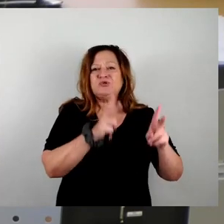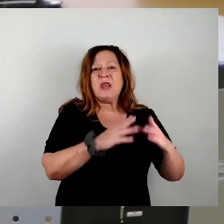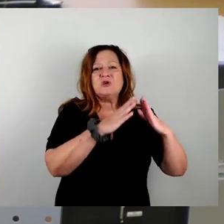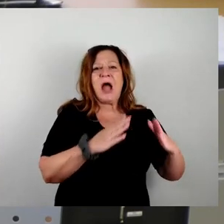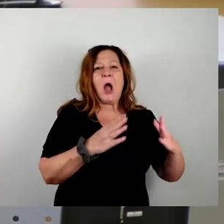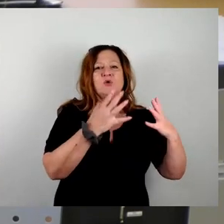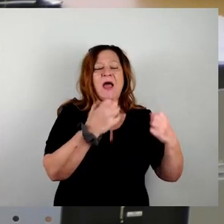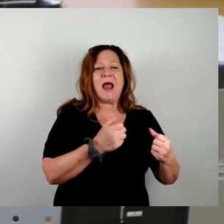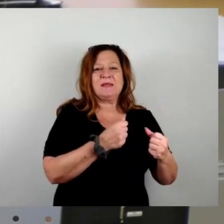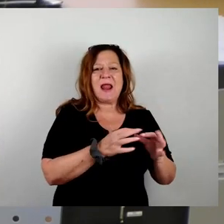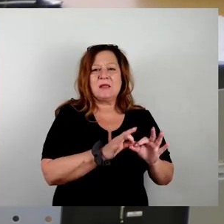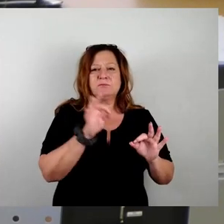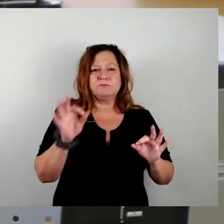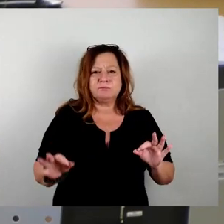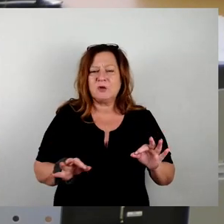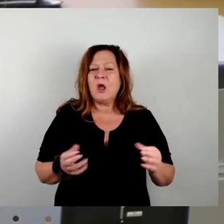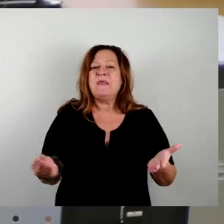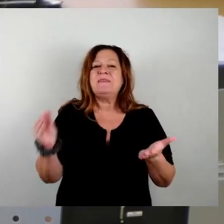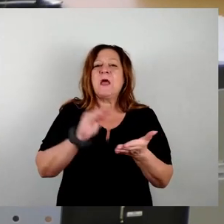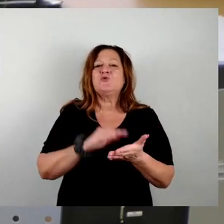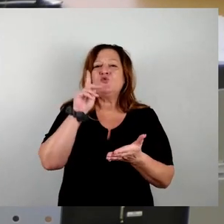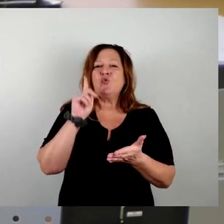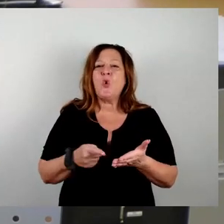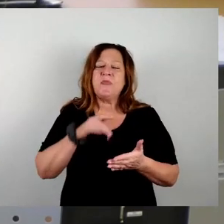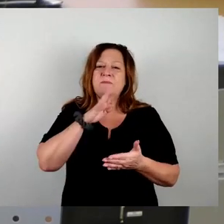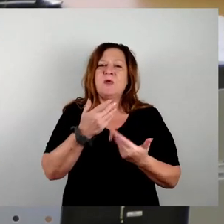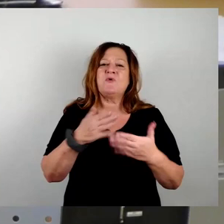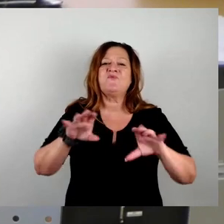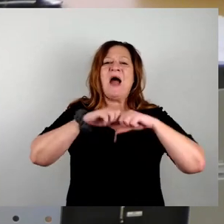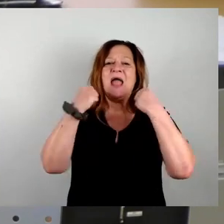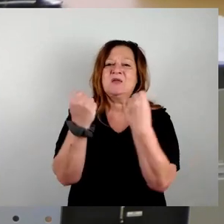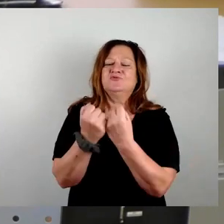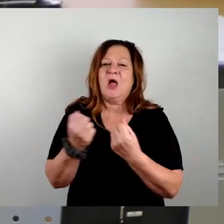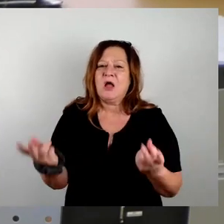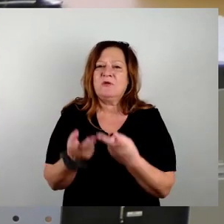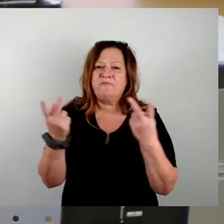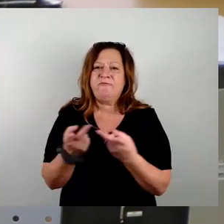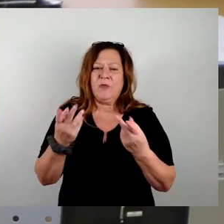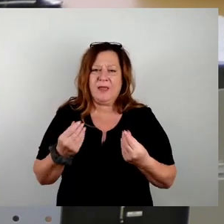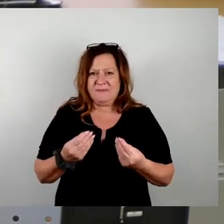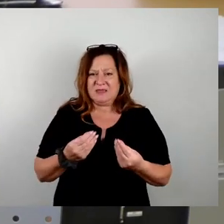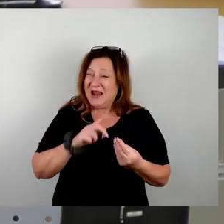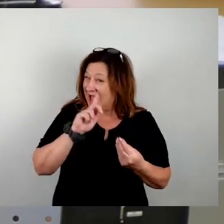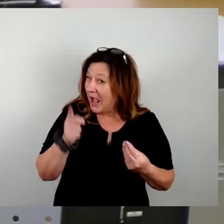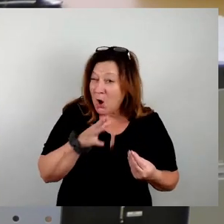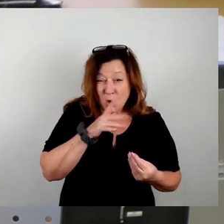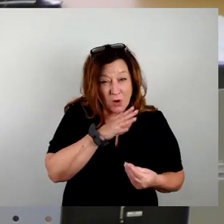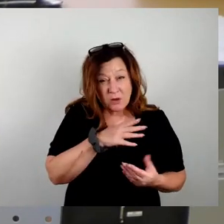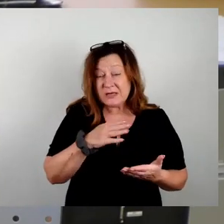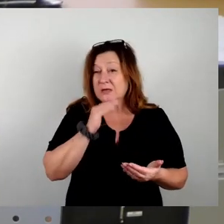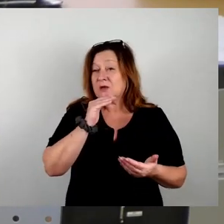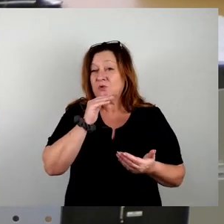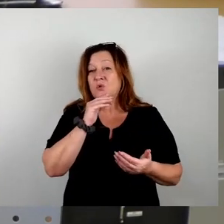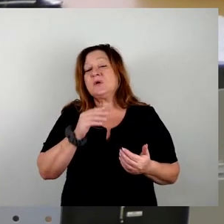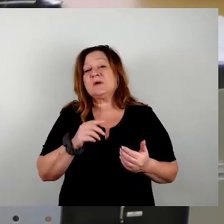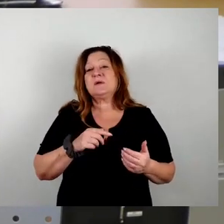Zusätzlich kommen noch 100 Millionen vom Freistaat als Fördermittel. Das ist auch noch nicht alles. Neben der etablierten